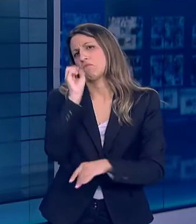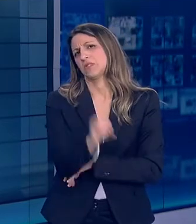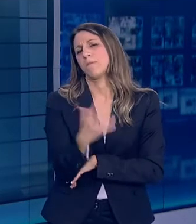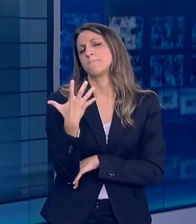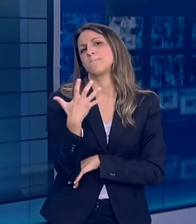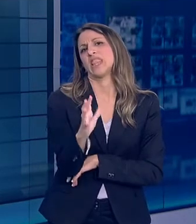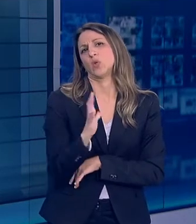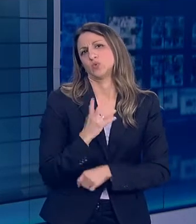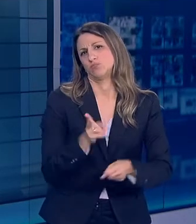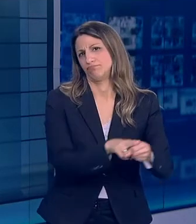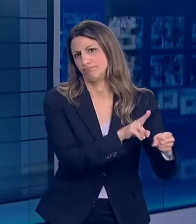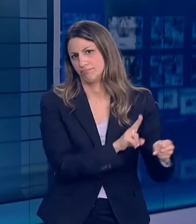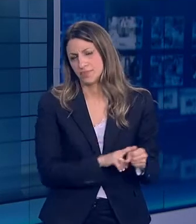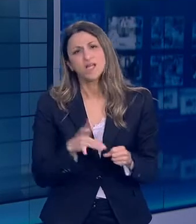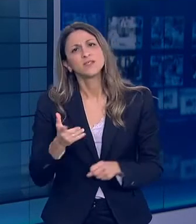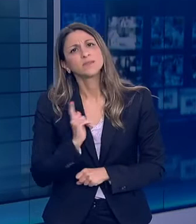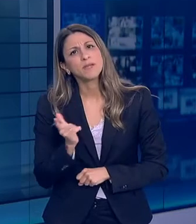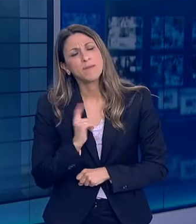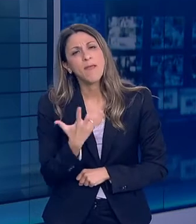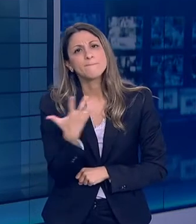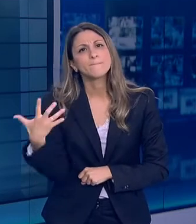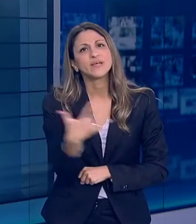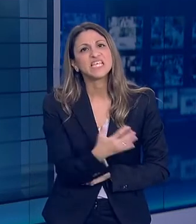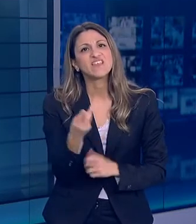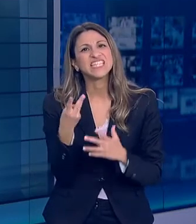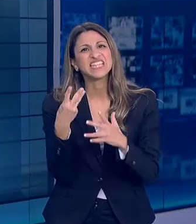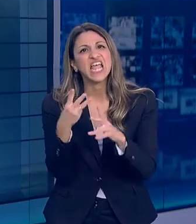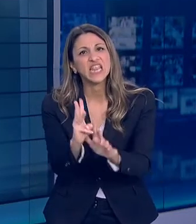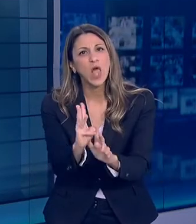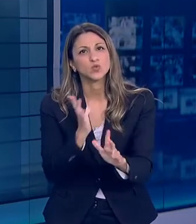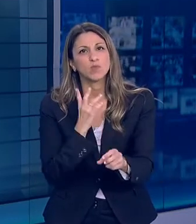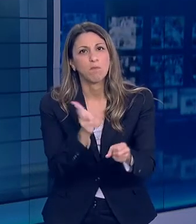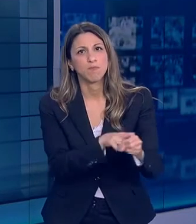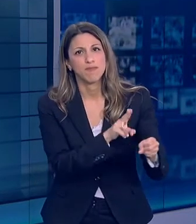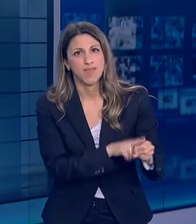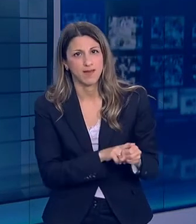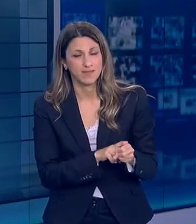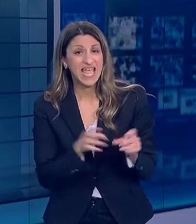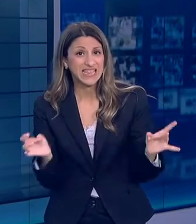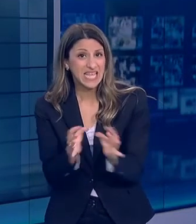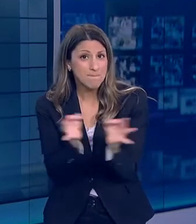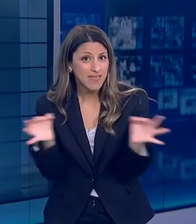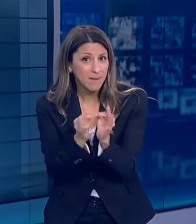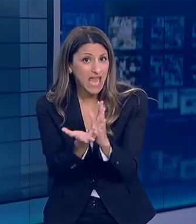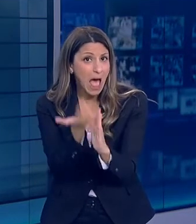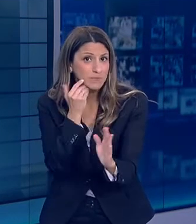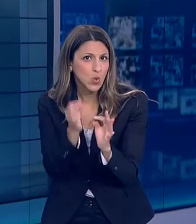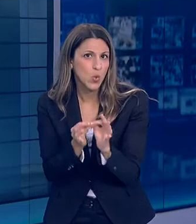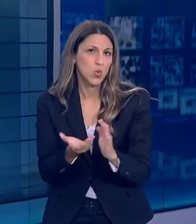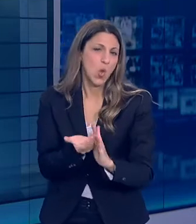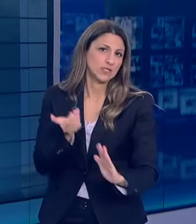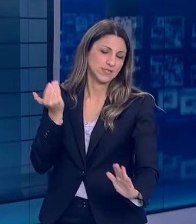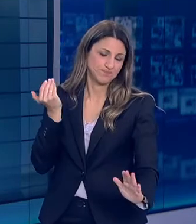λιγότερους από αυτούς που σας λέω θα αναμέναμε περίπου 5.400 θανάτους η επιστροφή στην κανονικότητα έχει